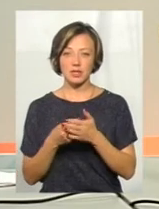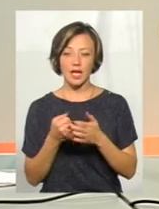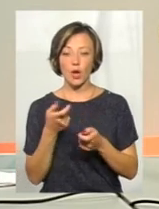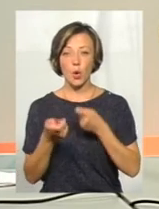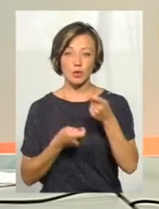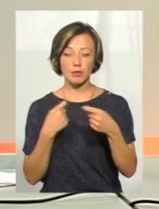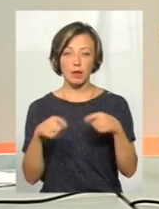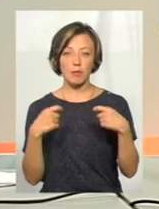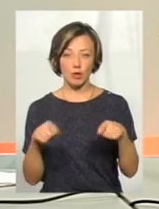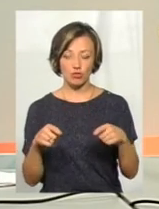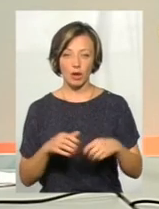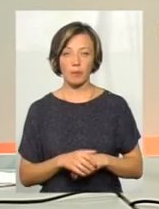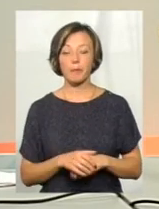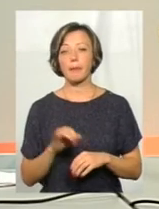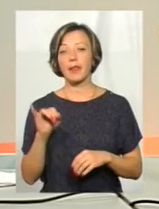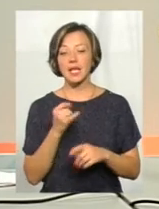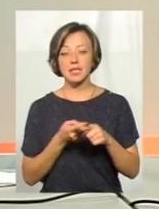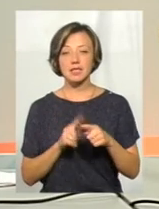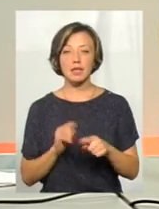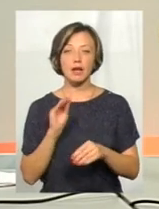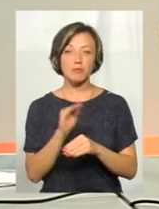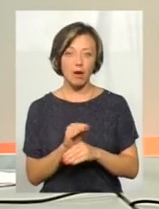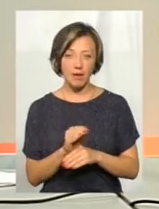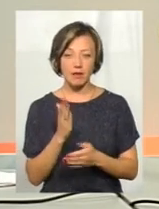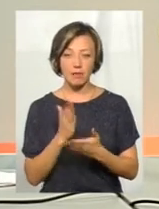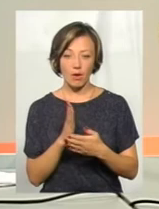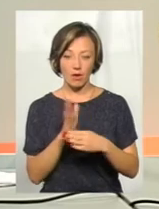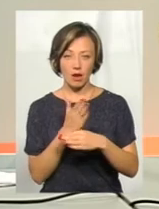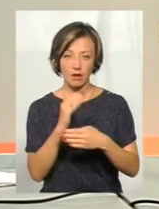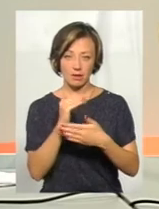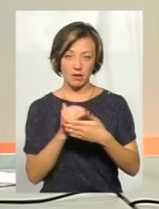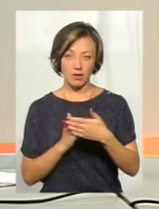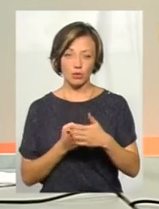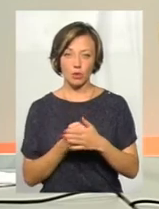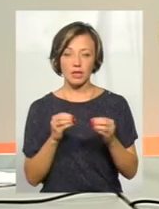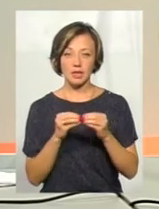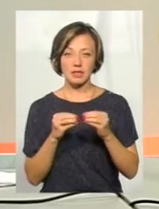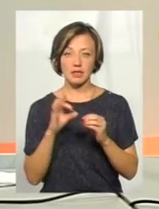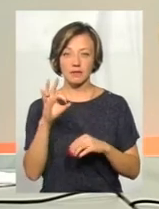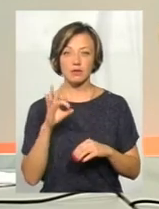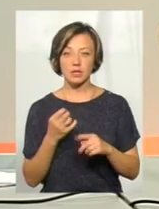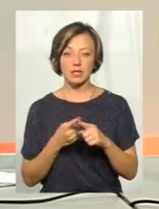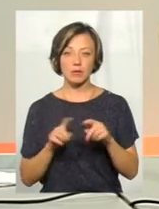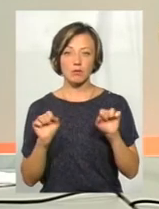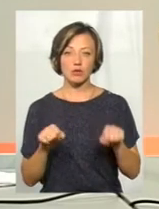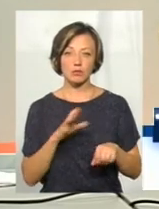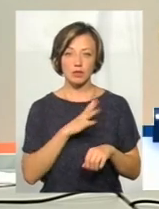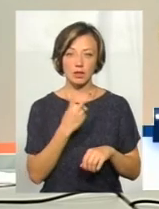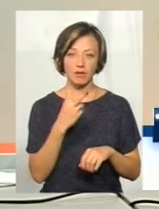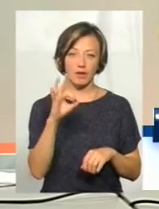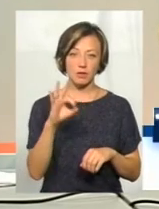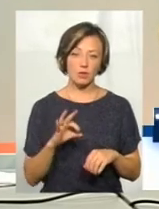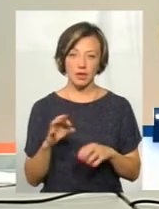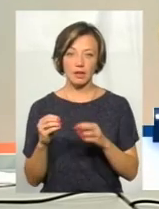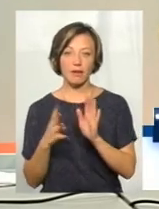мережа. І ці надбавки, вони мають градацію до 10%, тобто це може бути як 2%,